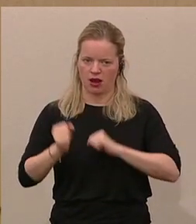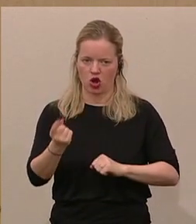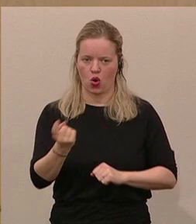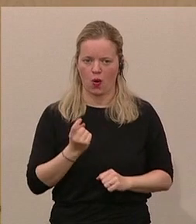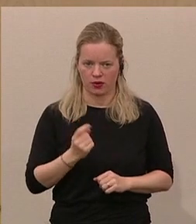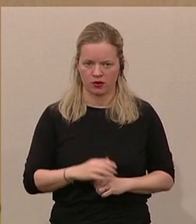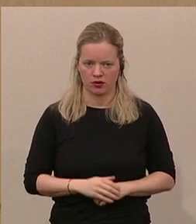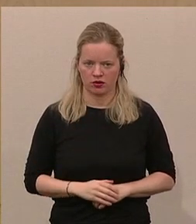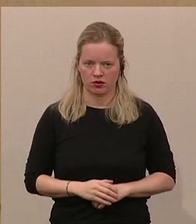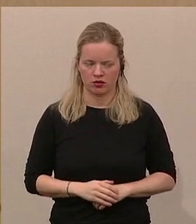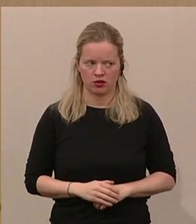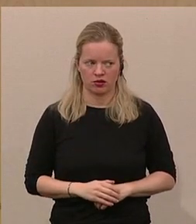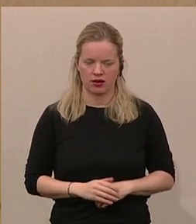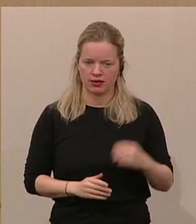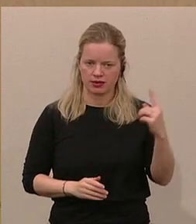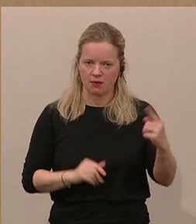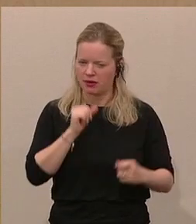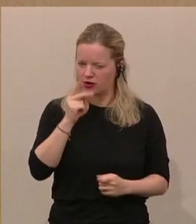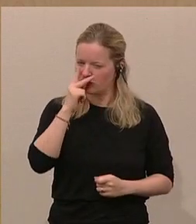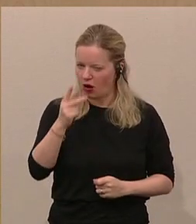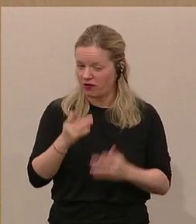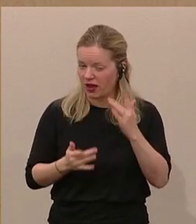Oder haben Sie bewusst weggeschaut?